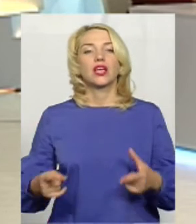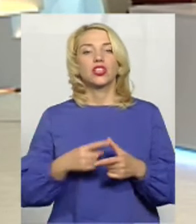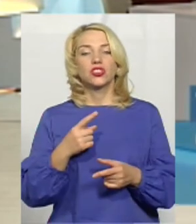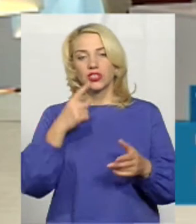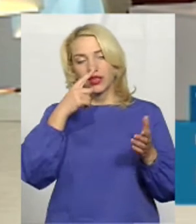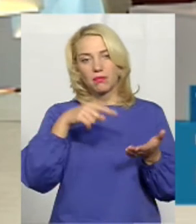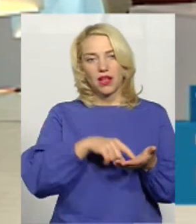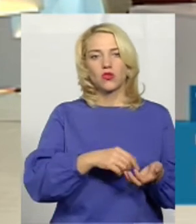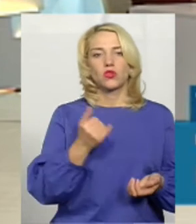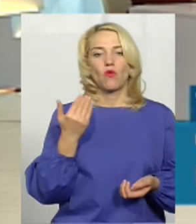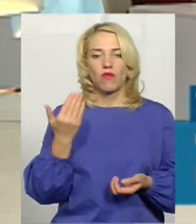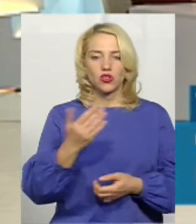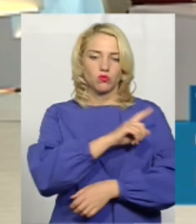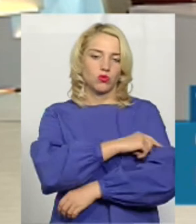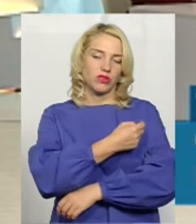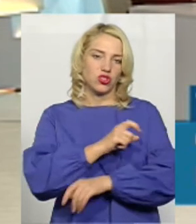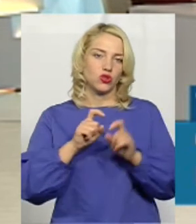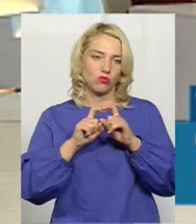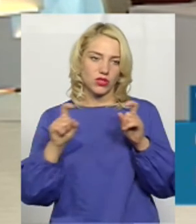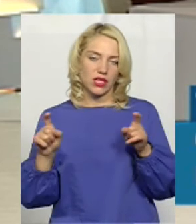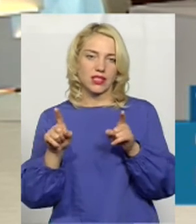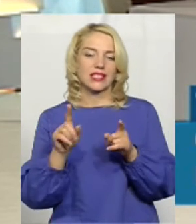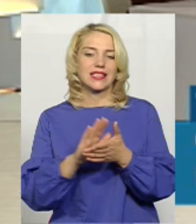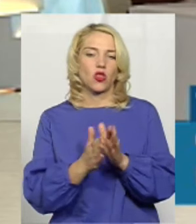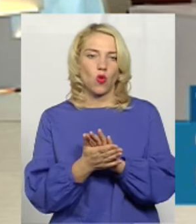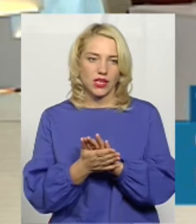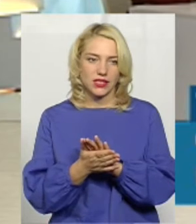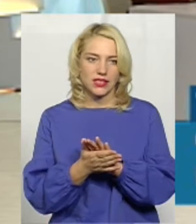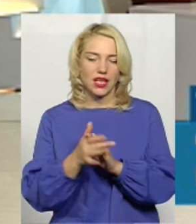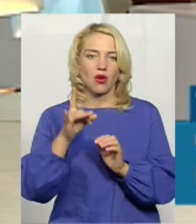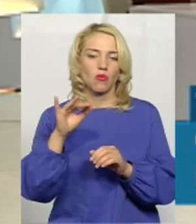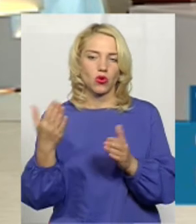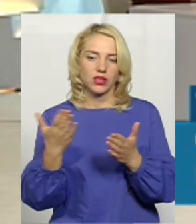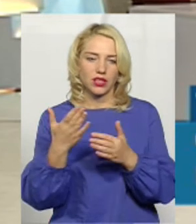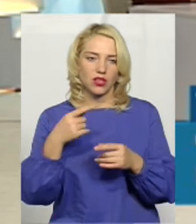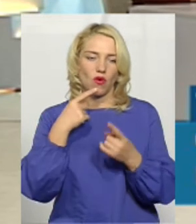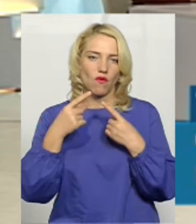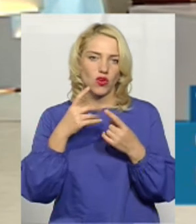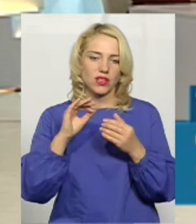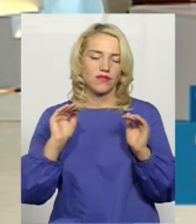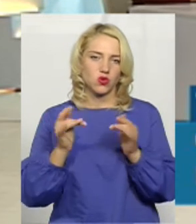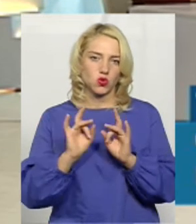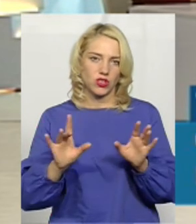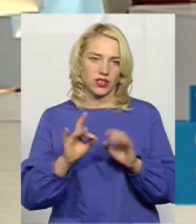трапляються у вашому медичному закладі ситуації, про які йшлося у сюжеті?